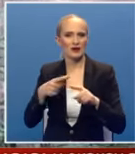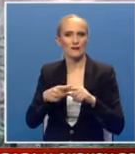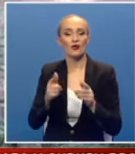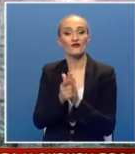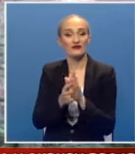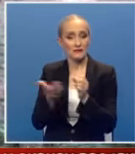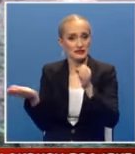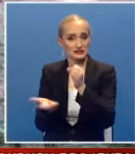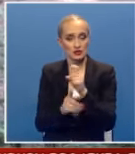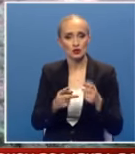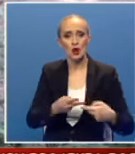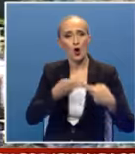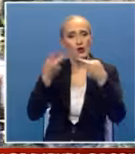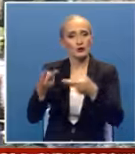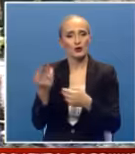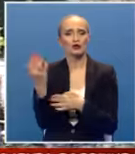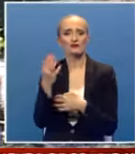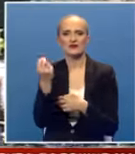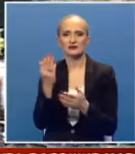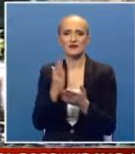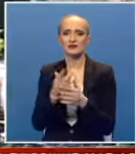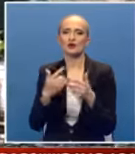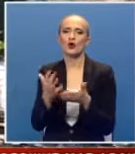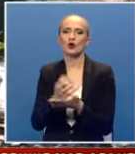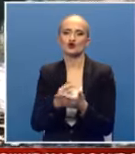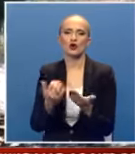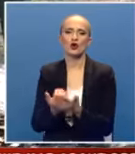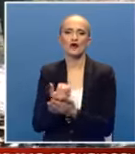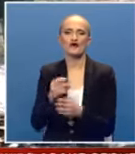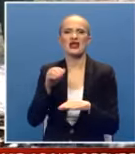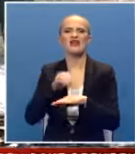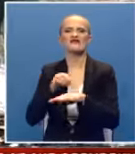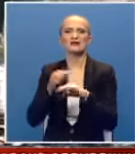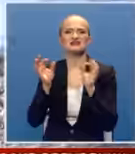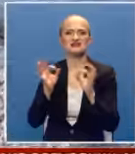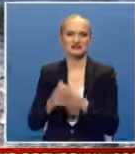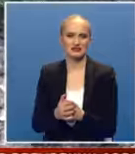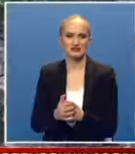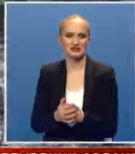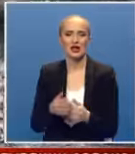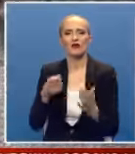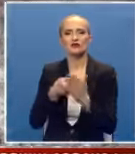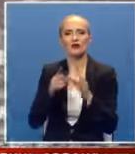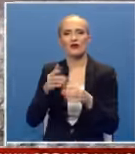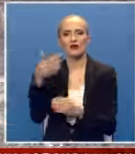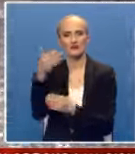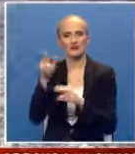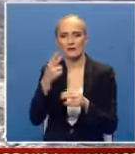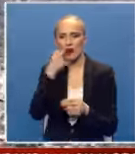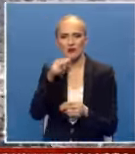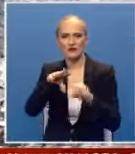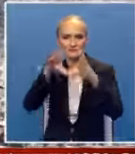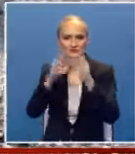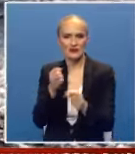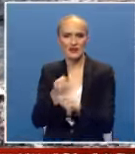od trenutka sjeće do otprimanja šumama Srpske bit će dostupno putem novog informacijenog sistema. Cilj je da ovo preduzeće ima u vidu u